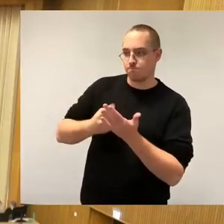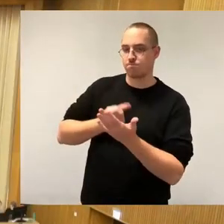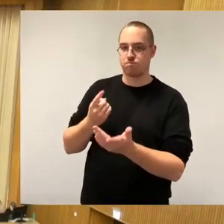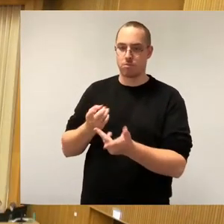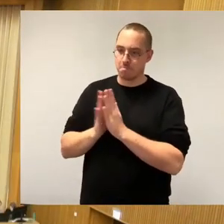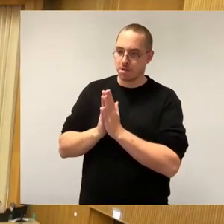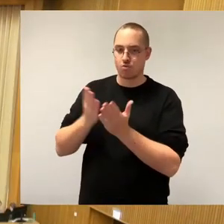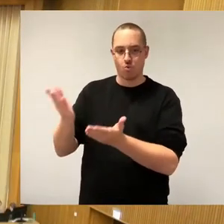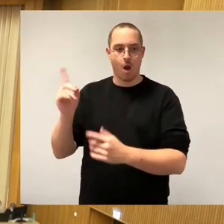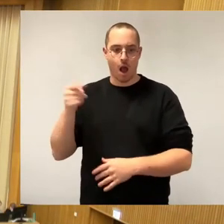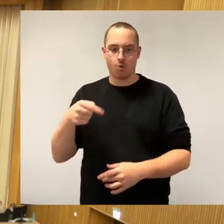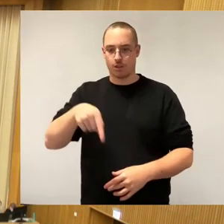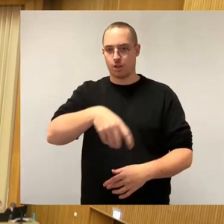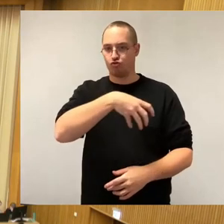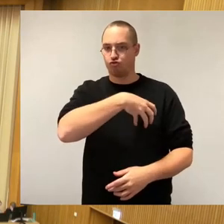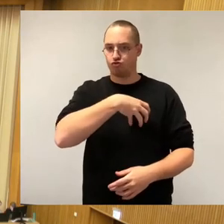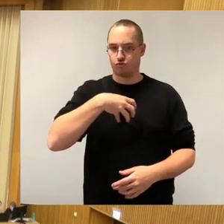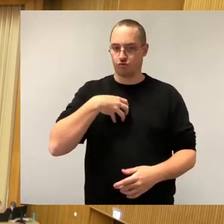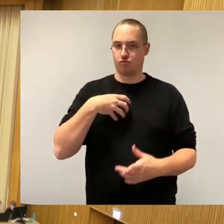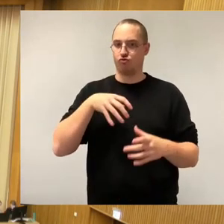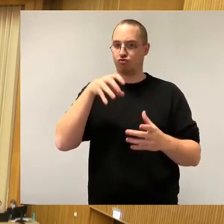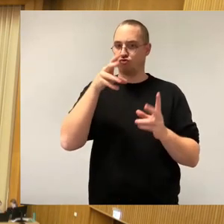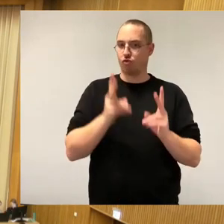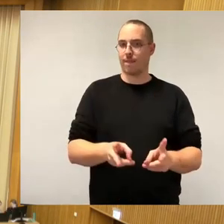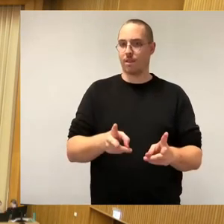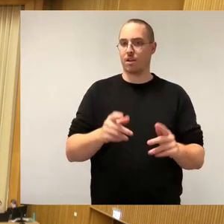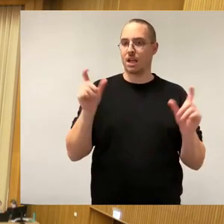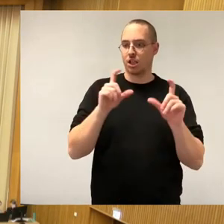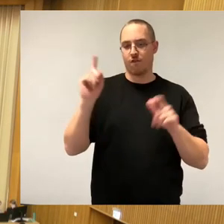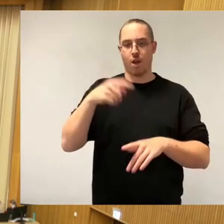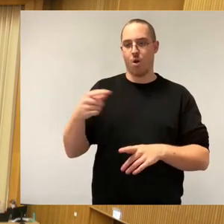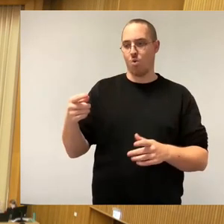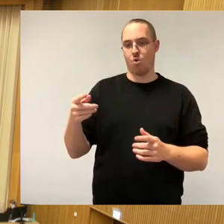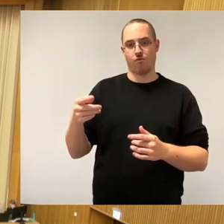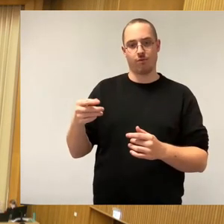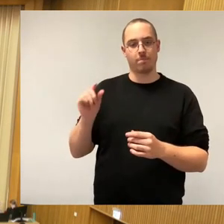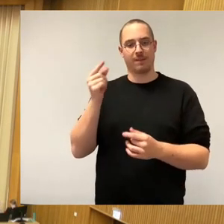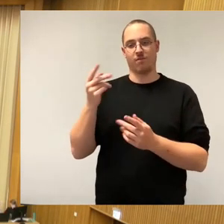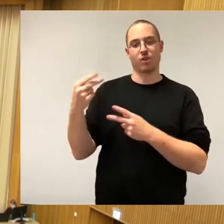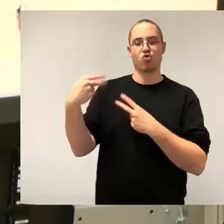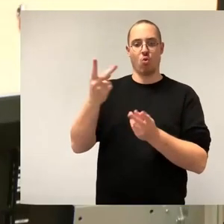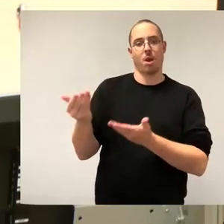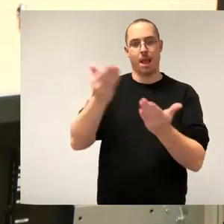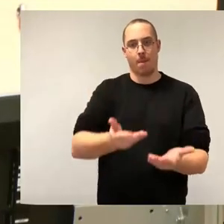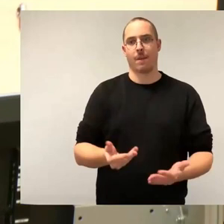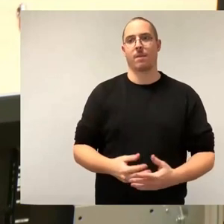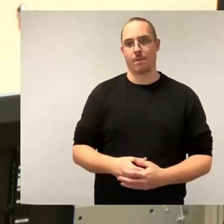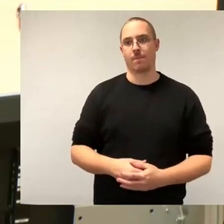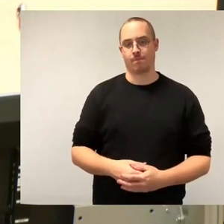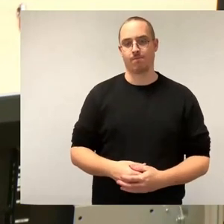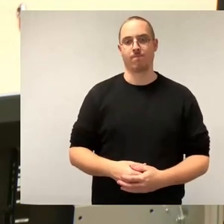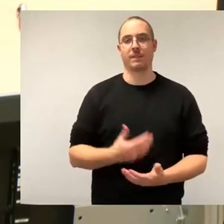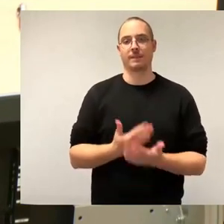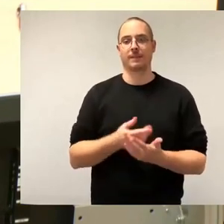sich in die Stadtgesellschaft mit einem Beitrag einbringen werden. Wir würden uns auch freuen, wenn dieser Ergänzungsantrag eine